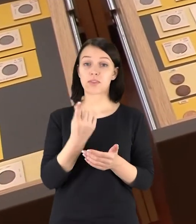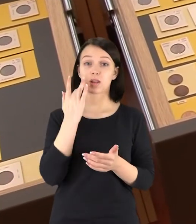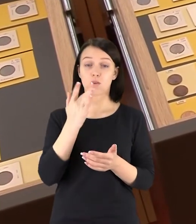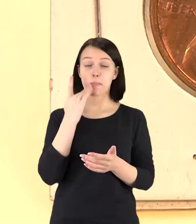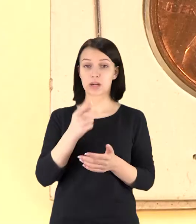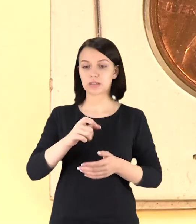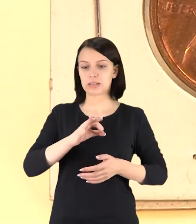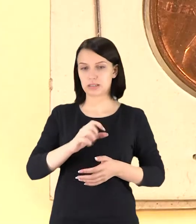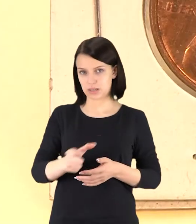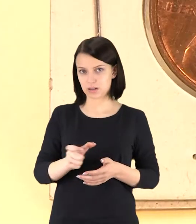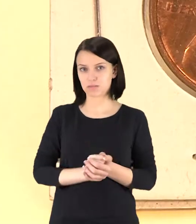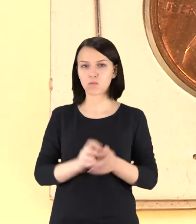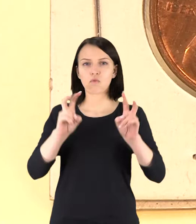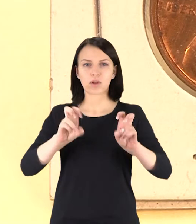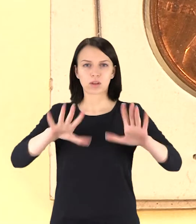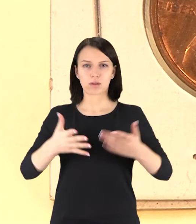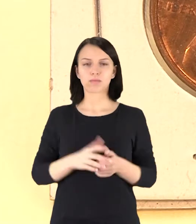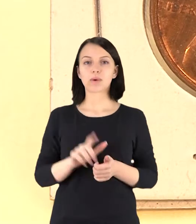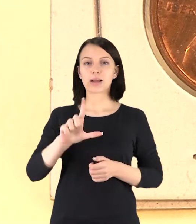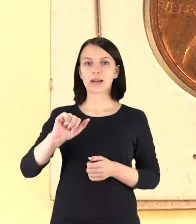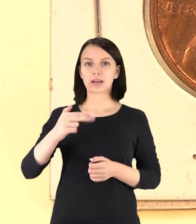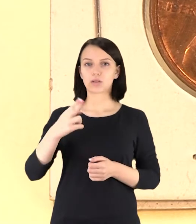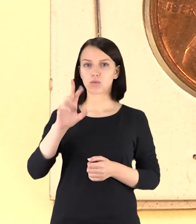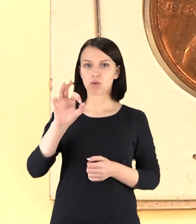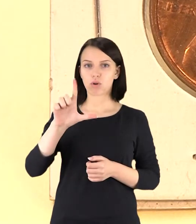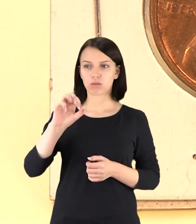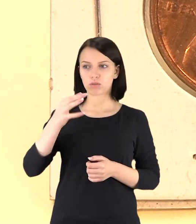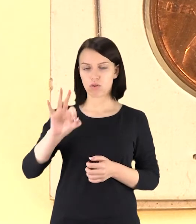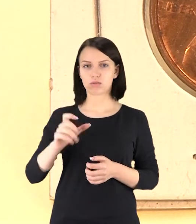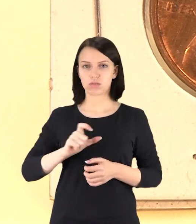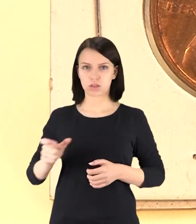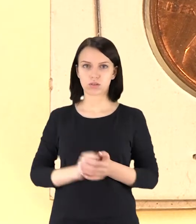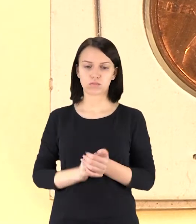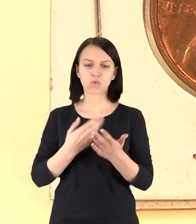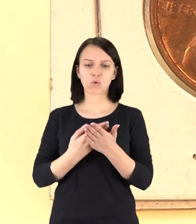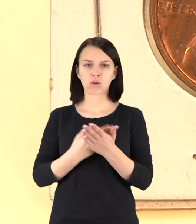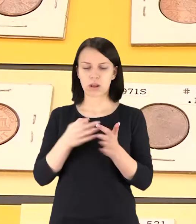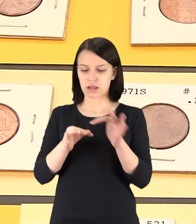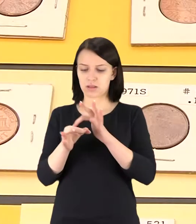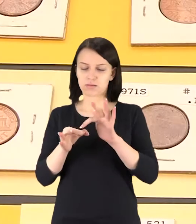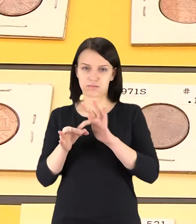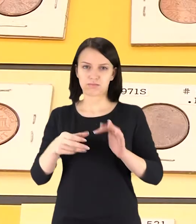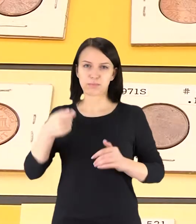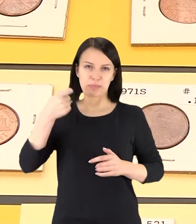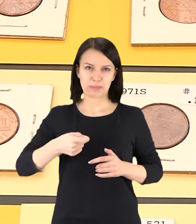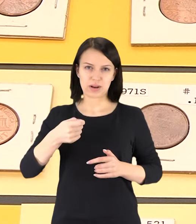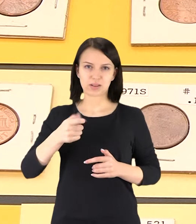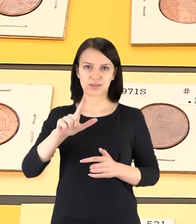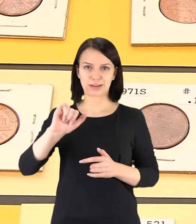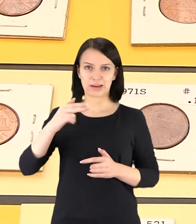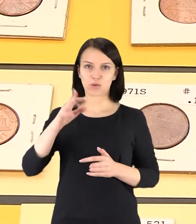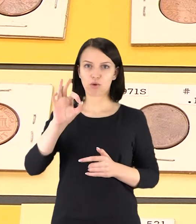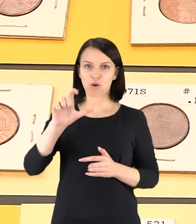bet kokių, o vieno amerikėtiško cento. Dar vadinamo Linkolno centu dėl jo aversebe supuikuojančio Amerikos prezidento